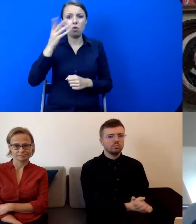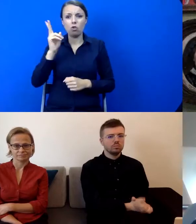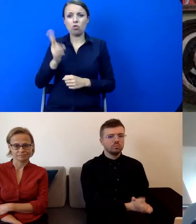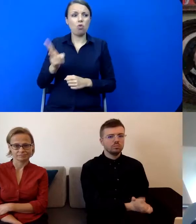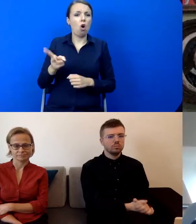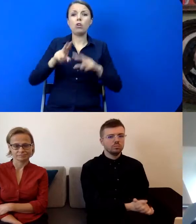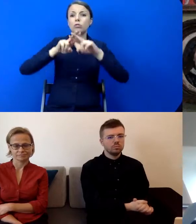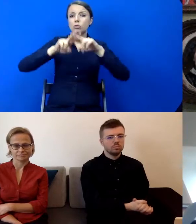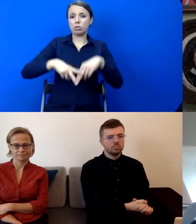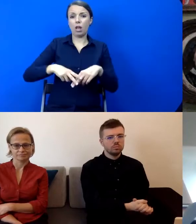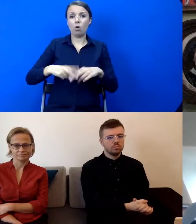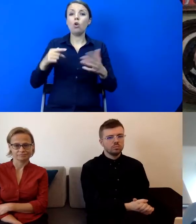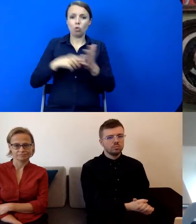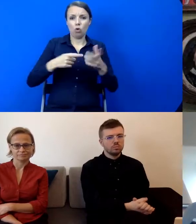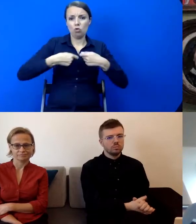sposób nie, no,